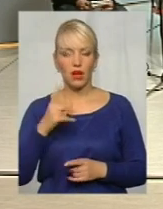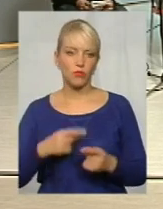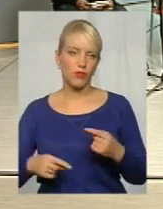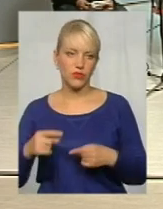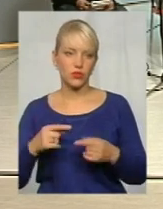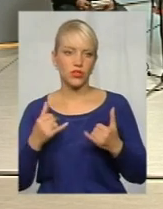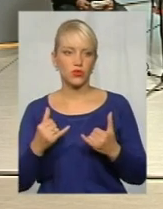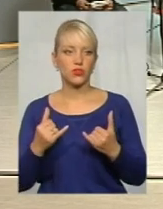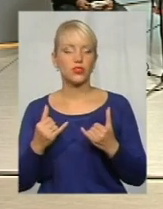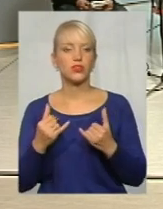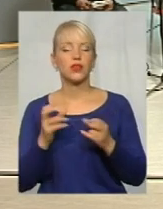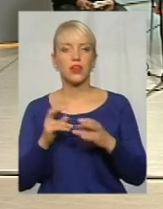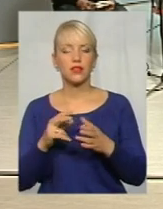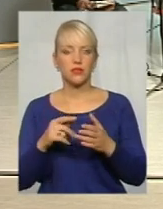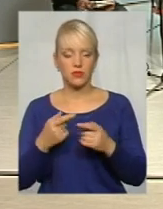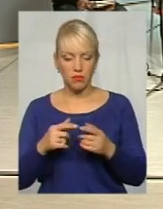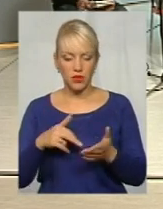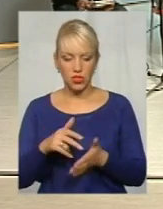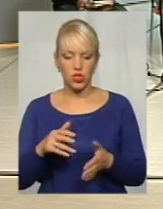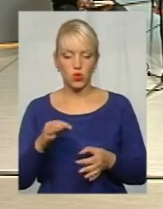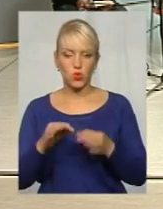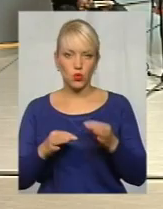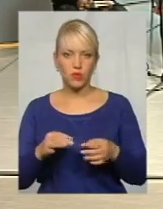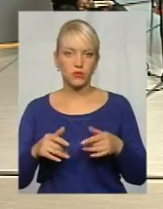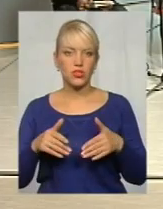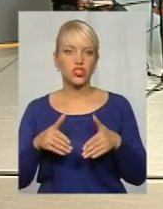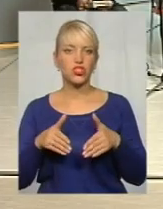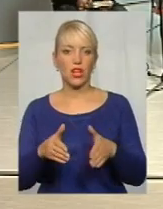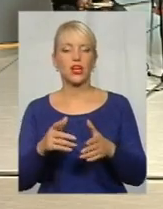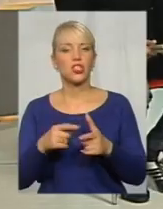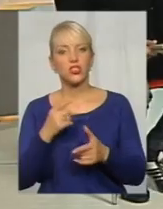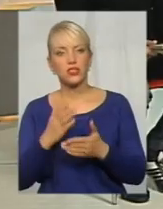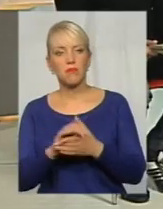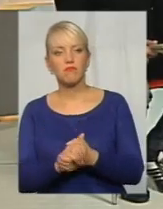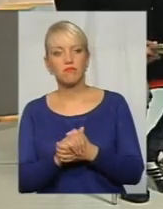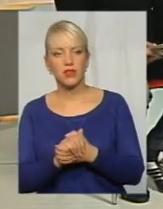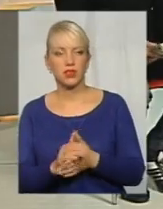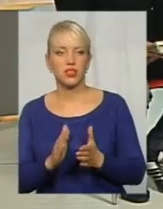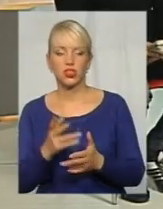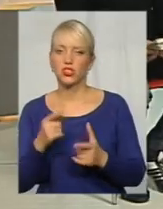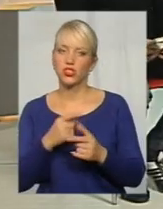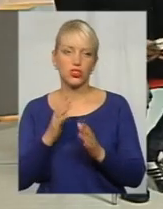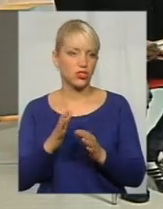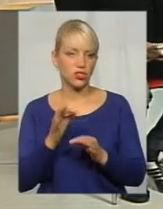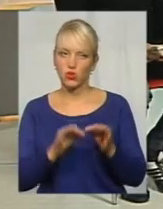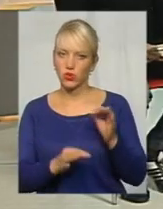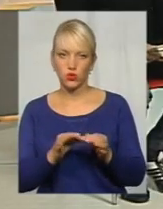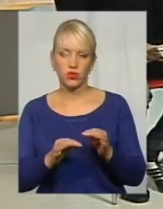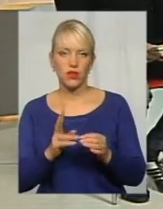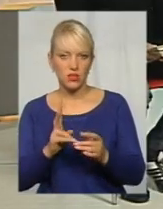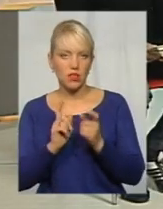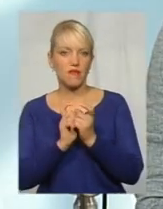все-таки? На сьогодні пішли шляхом судовим. Чи є мирний шлях? Чи лише суд, лише війна в судах?